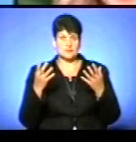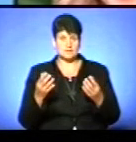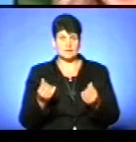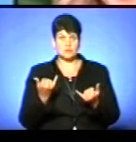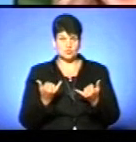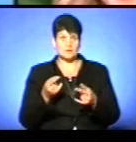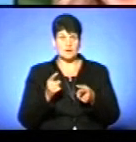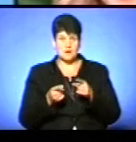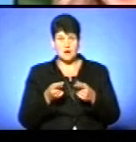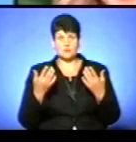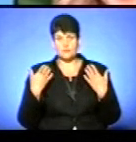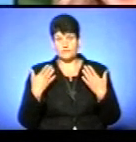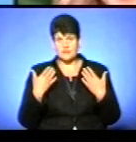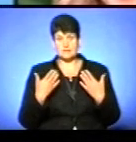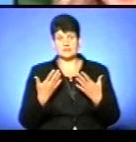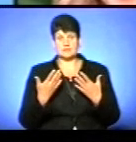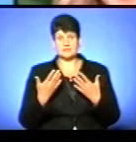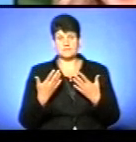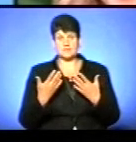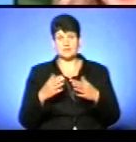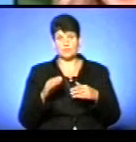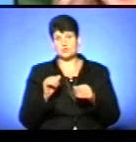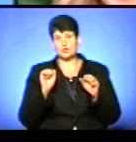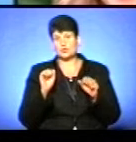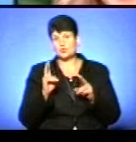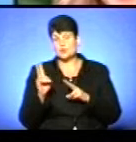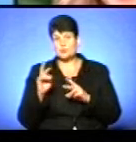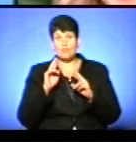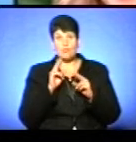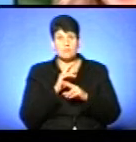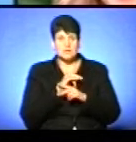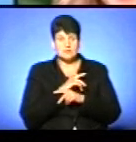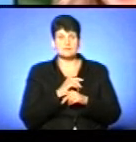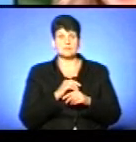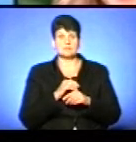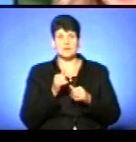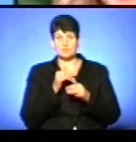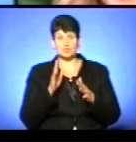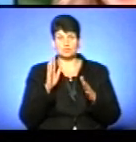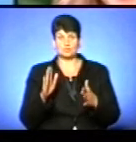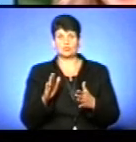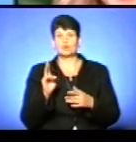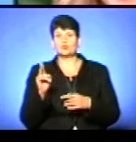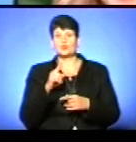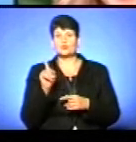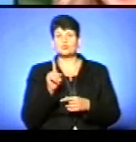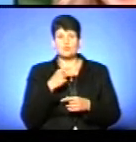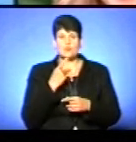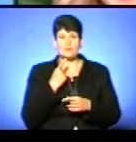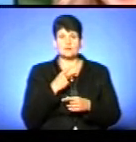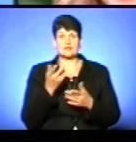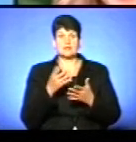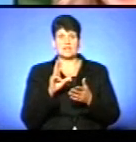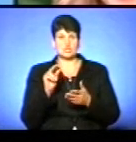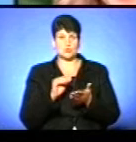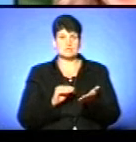реально вихідний, це про це інформувало. Тому що якось хтось помилився з працівників, ми не можемо бути впевнені, хто йому що казав, і на яке число вони питалися,